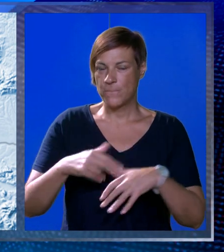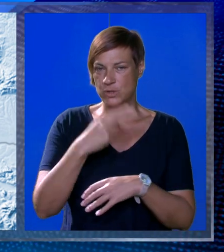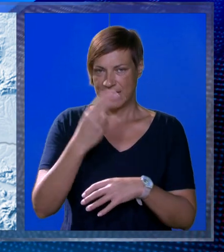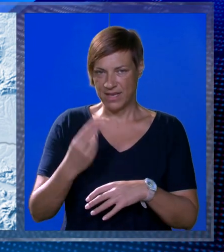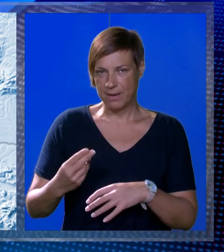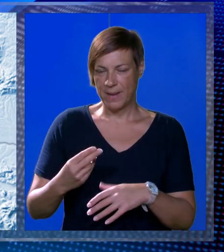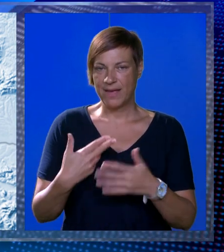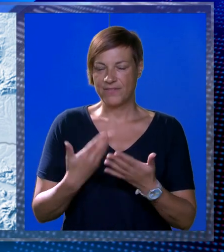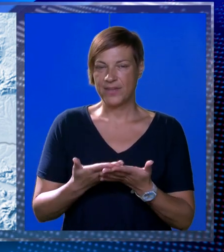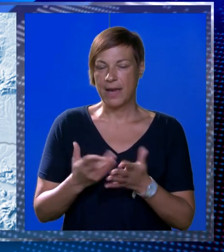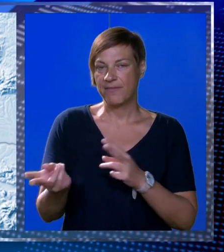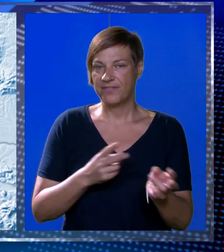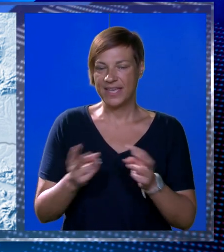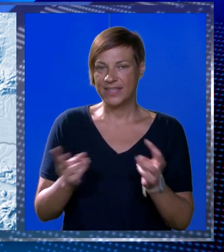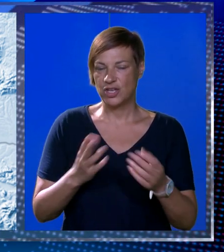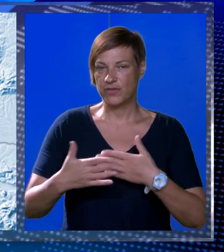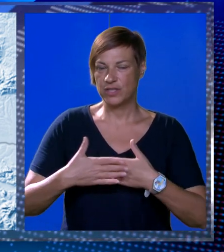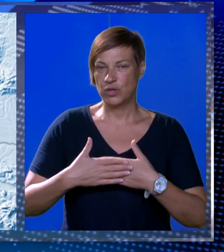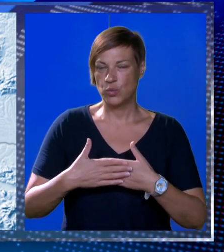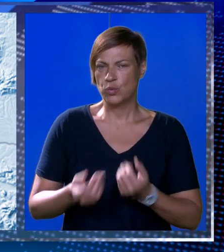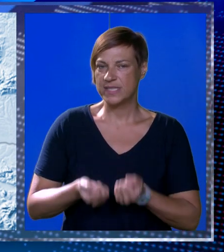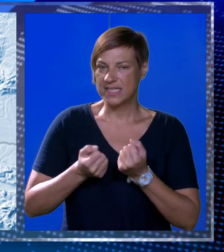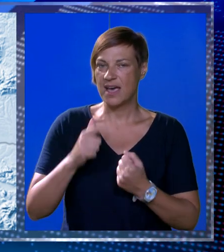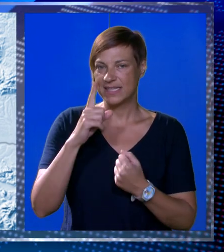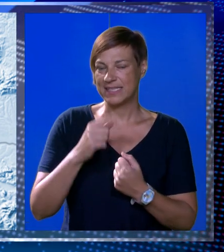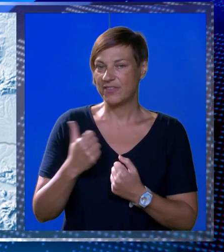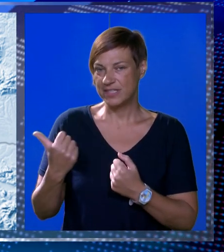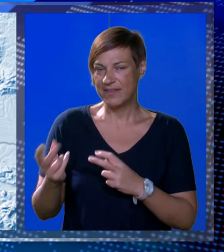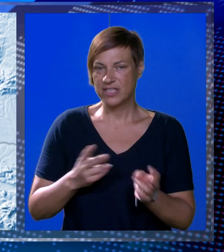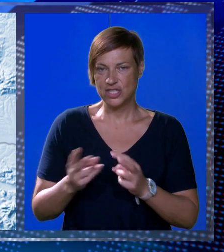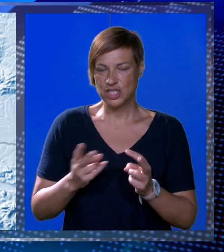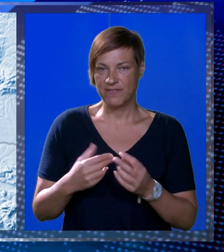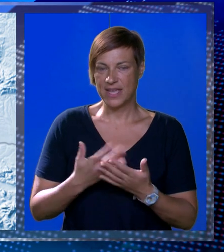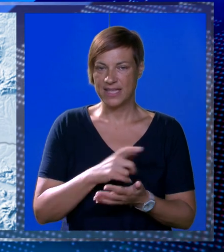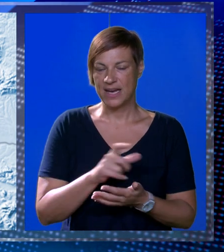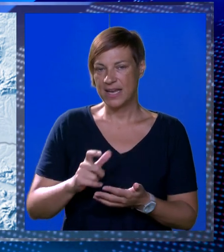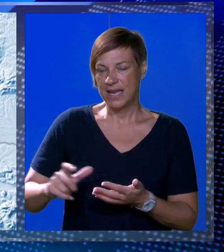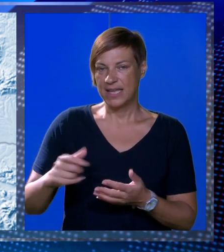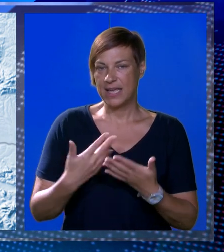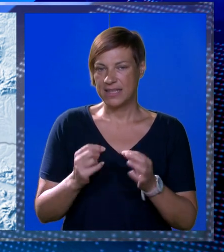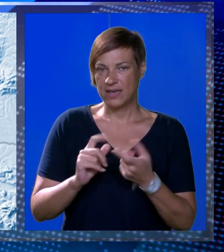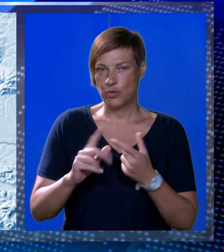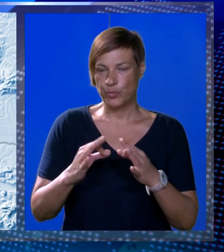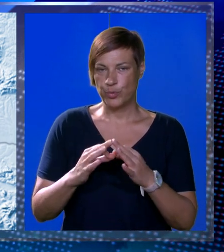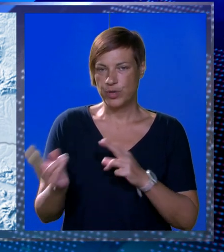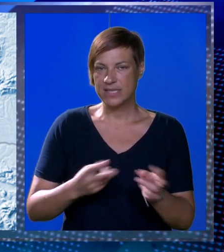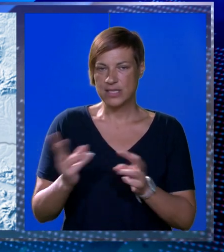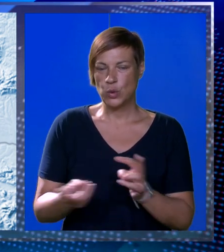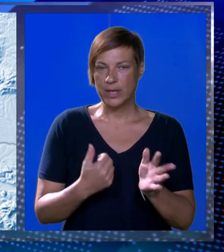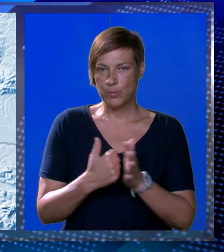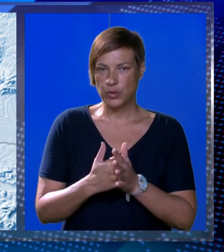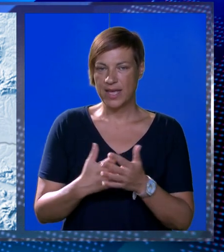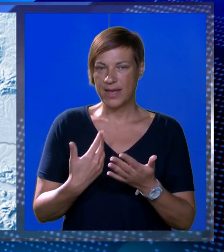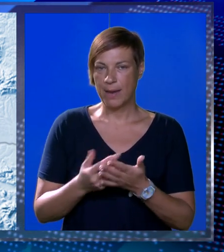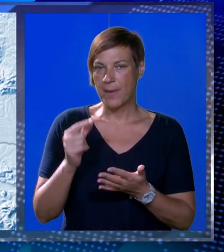pljuskovi s grmljavinom bit će vjetrovito uzumjeren povremeno jak sjeverni sjeveroistočni vjetar a na Jadranu umjerenu jako boru s olojnim